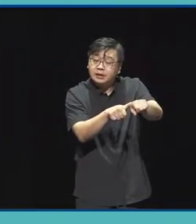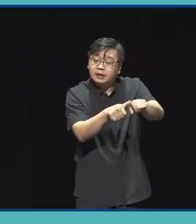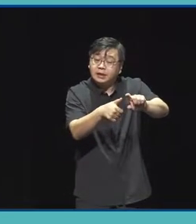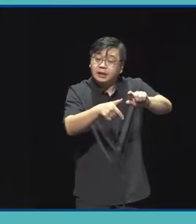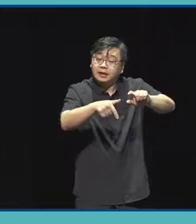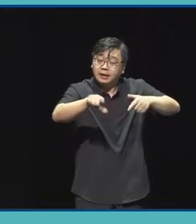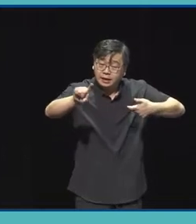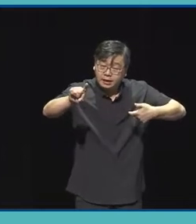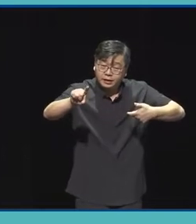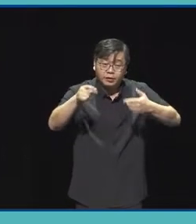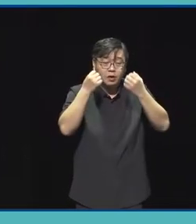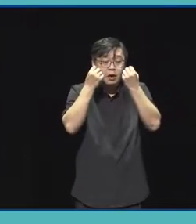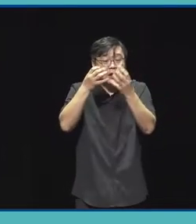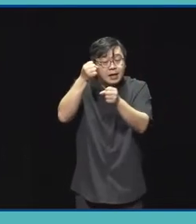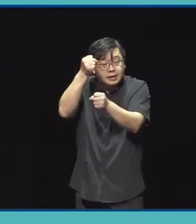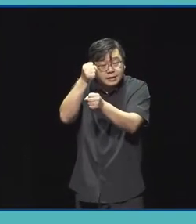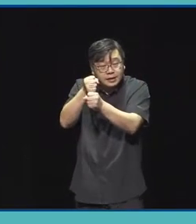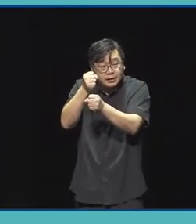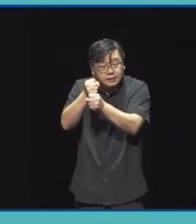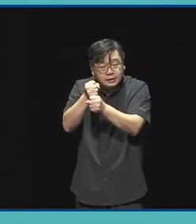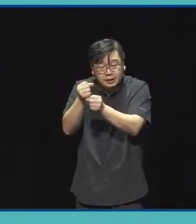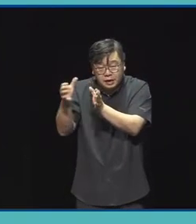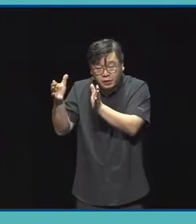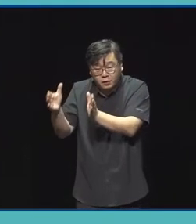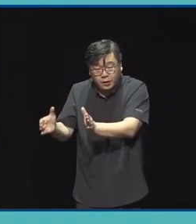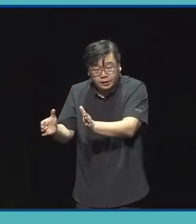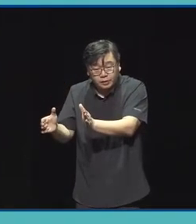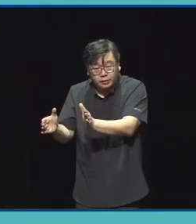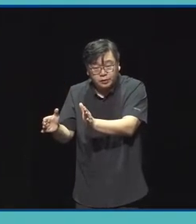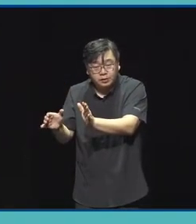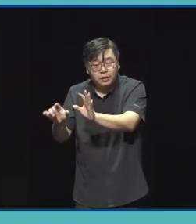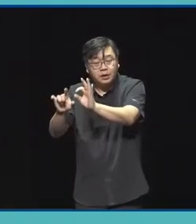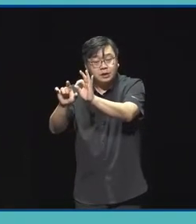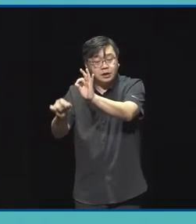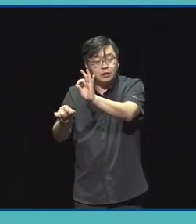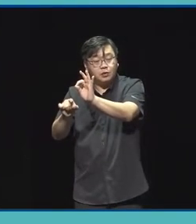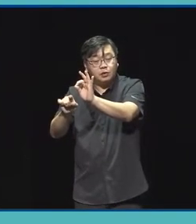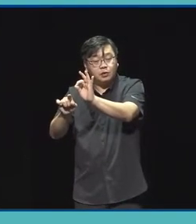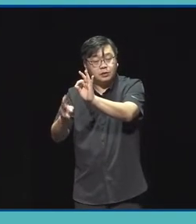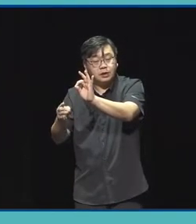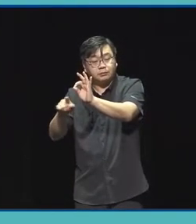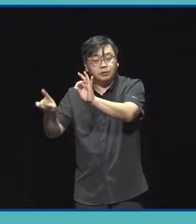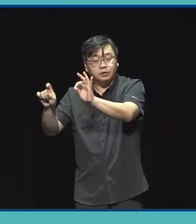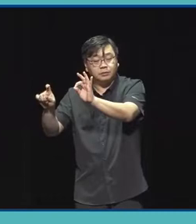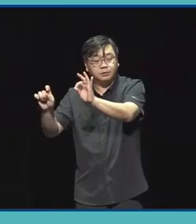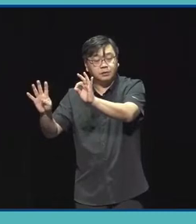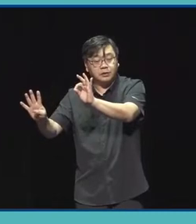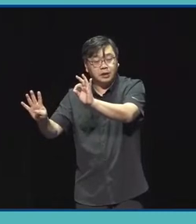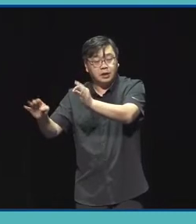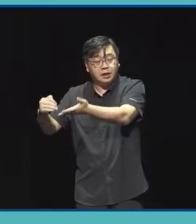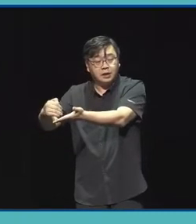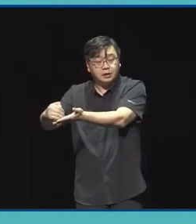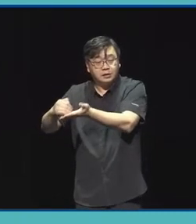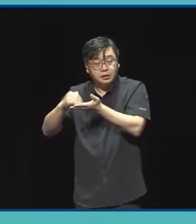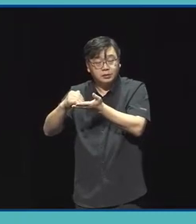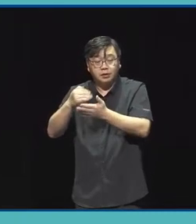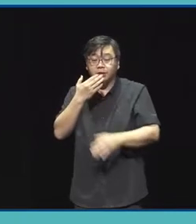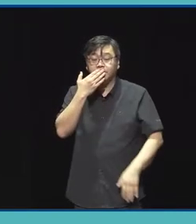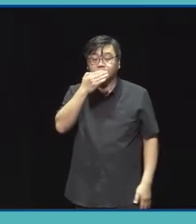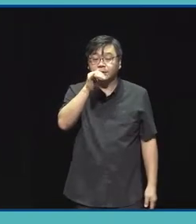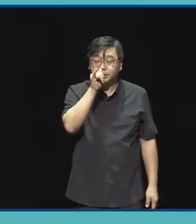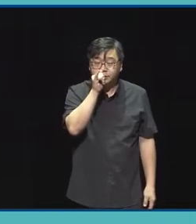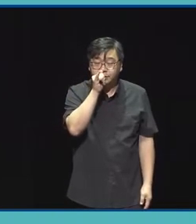창작의 과정은 이번 정시 공모 10월에 시작합니다 지원 시기가 10월 화요일부터